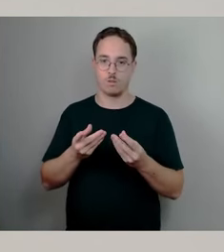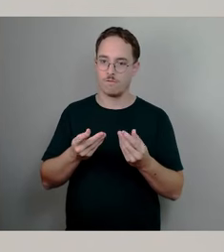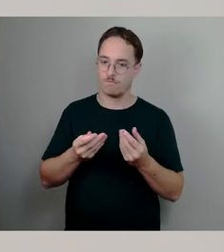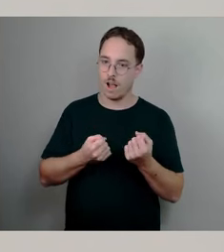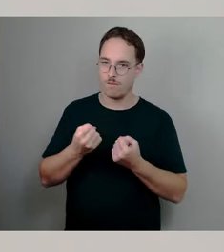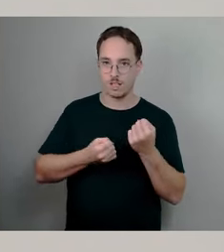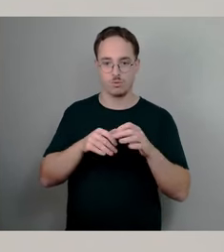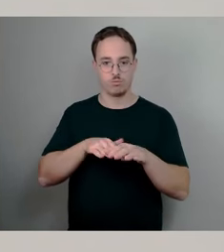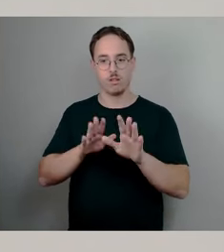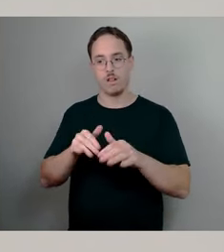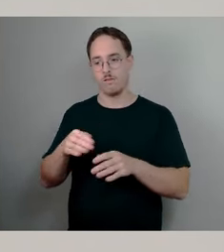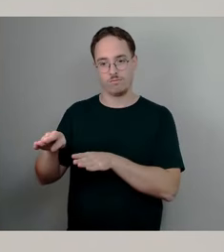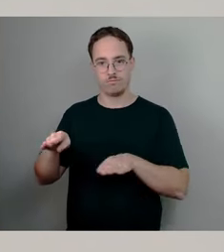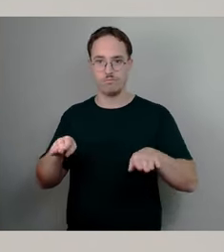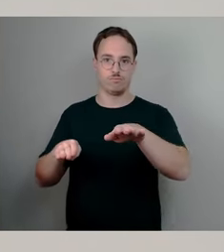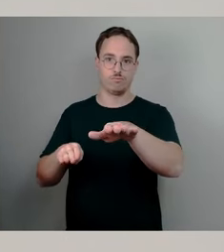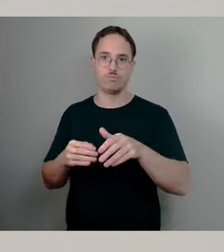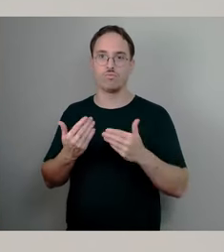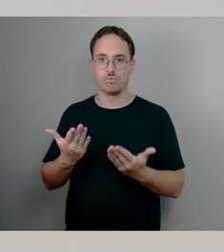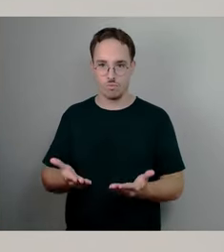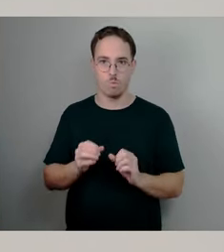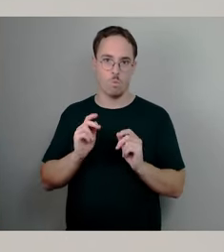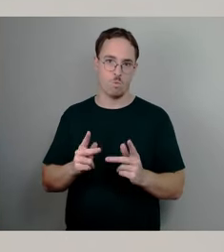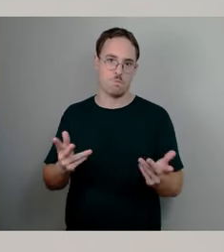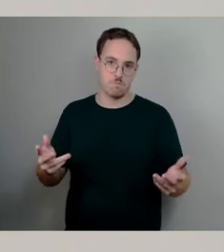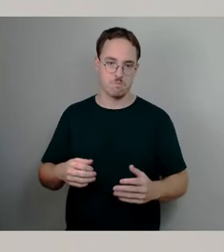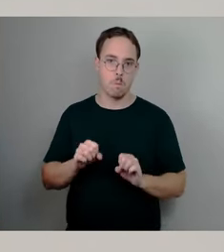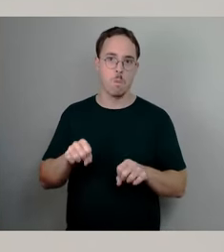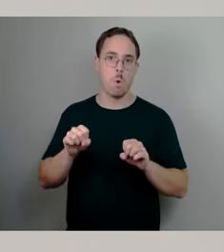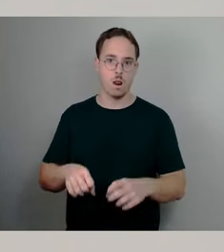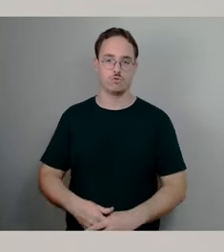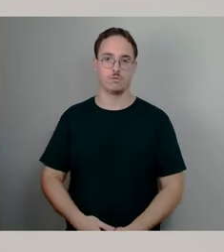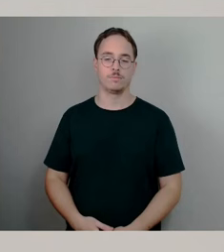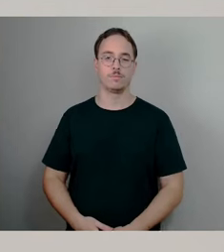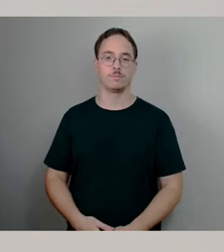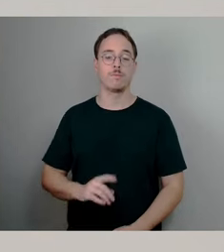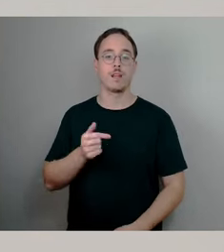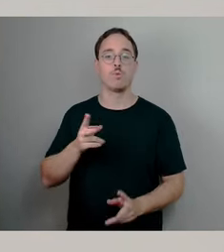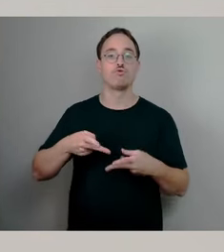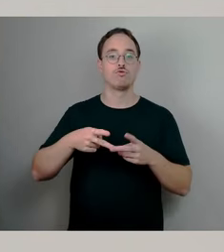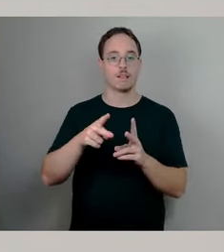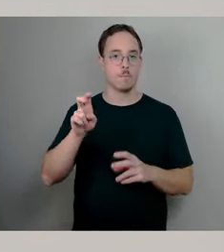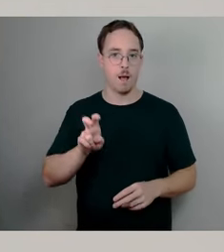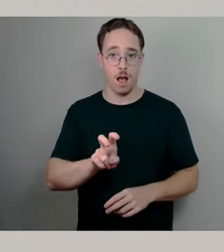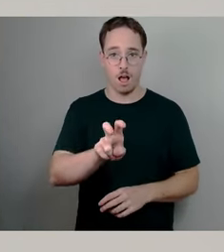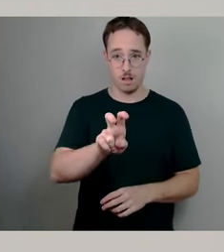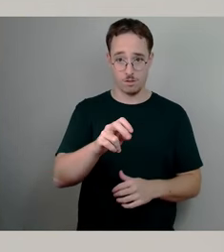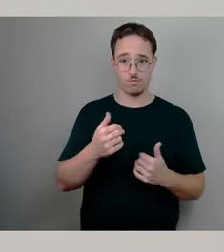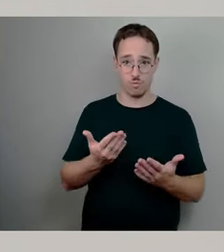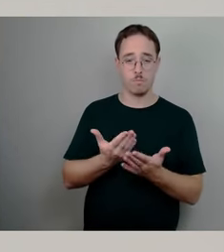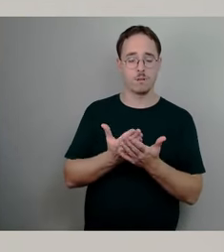Verkehrsablauf, insbesondere den Straßenbahnverkehr, wie unten im Bereich preußisches Viertel der